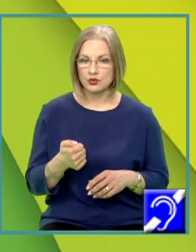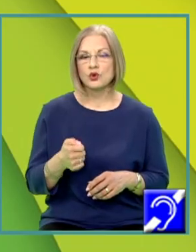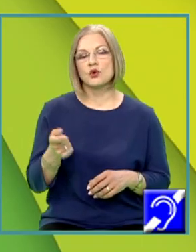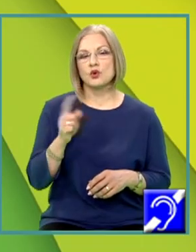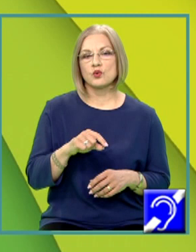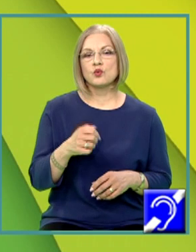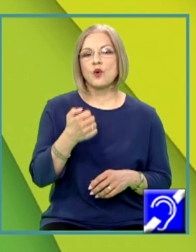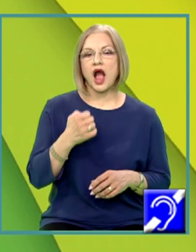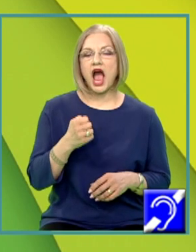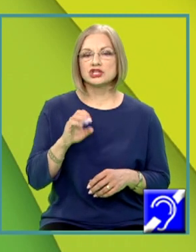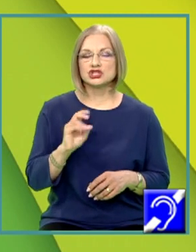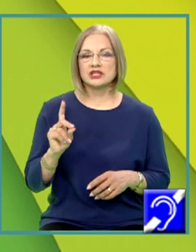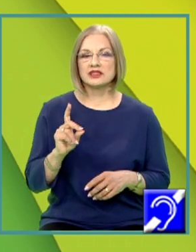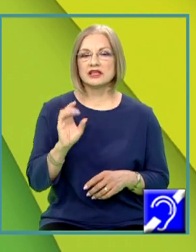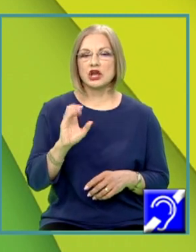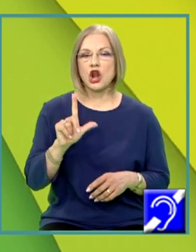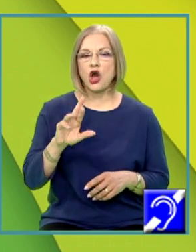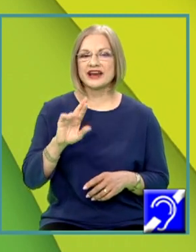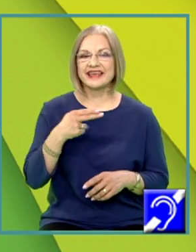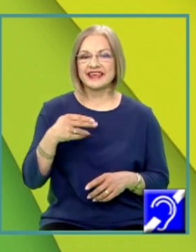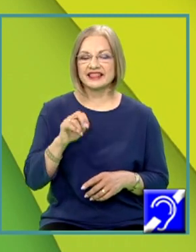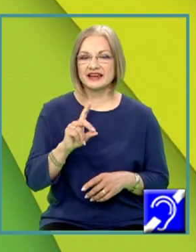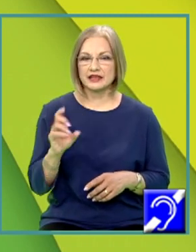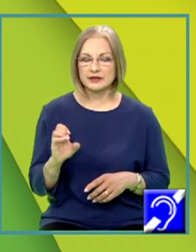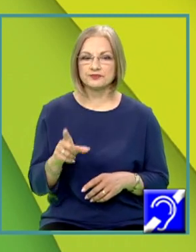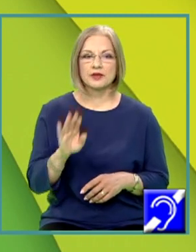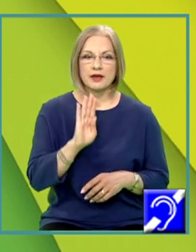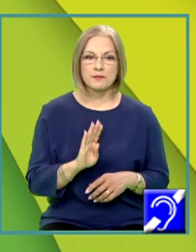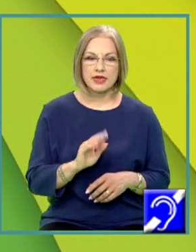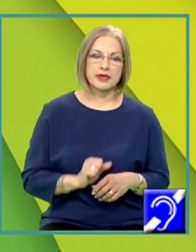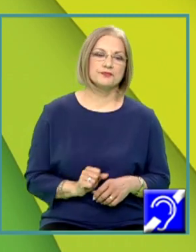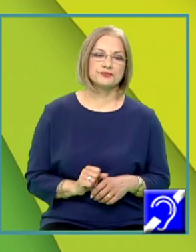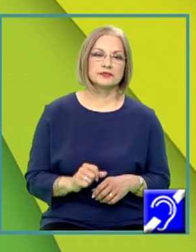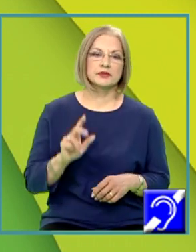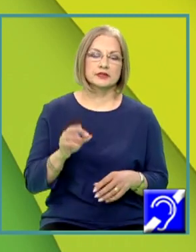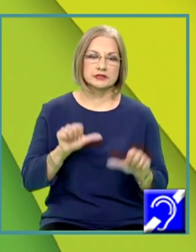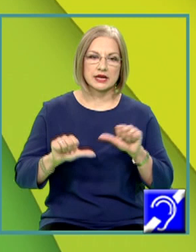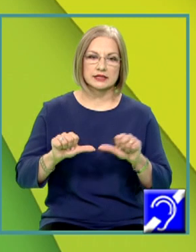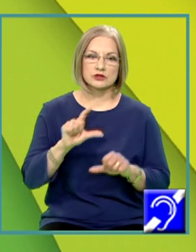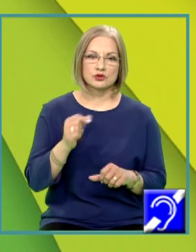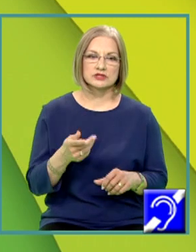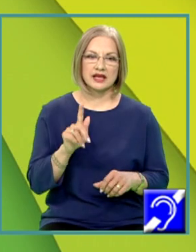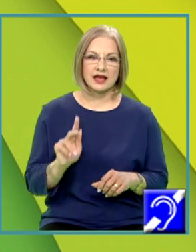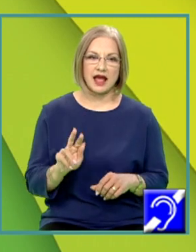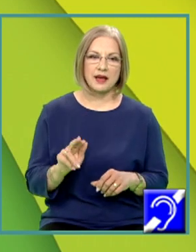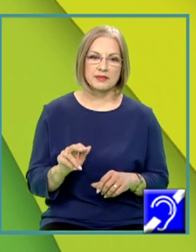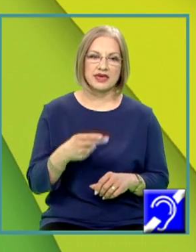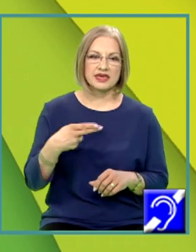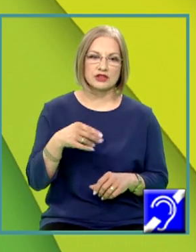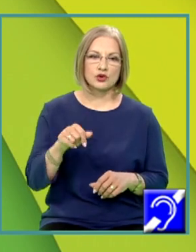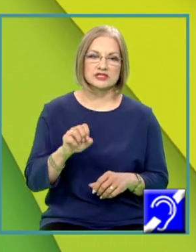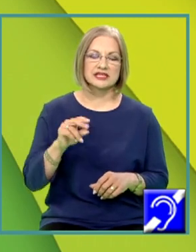clorhidric. Iar B mic se tratează 200 grame soluție de hidroxid de sodiu de concentrație